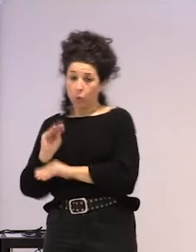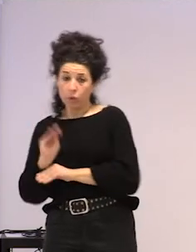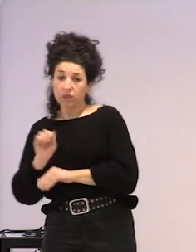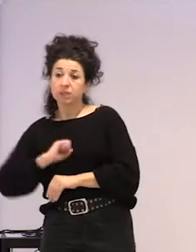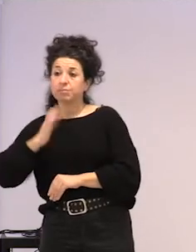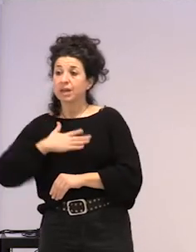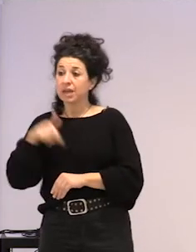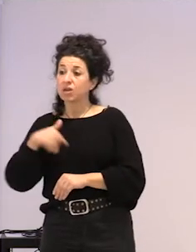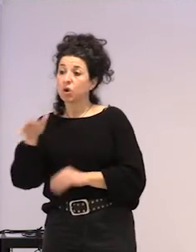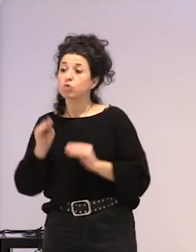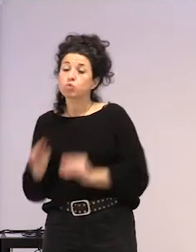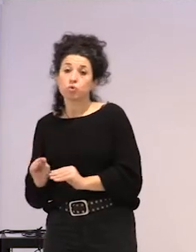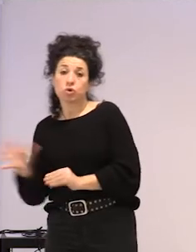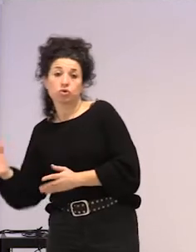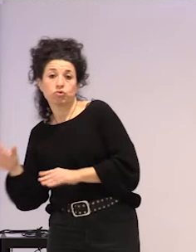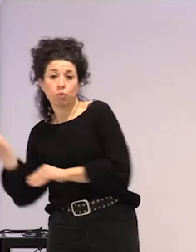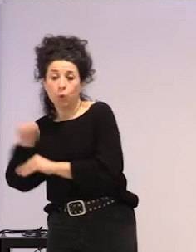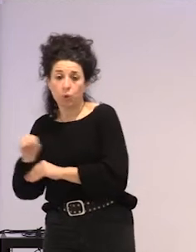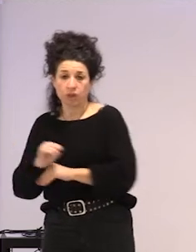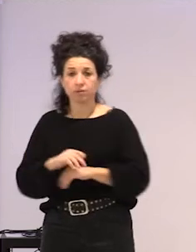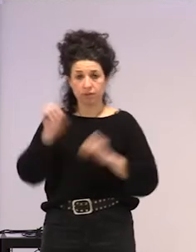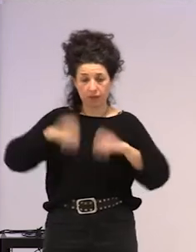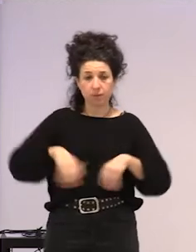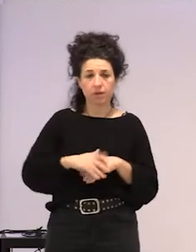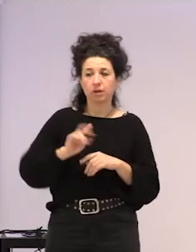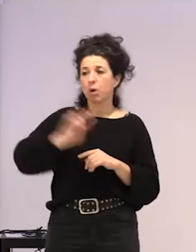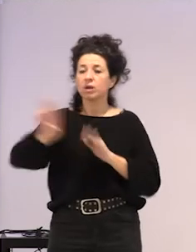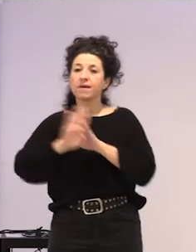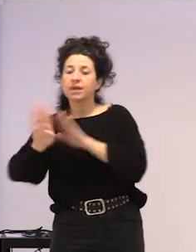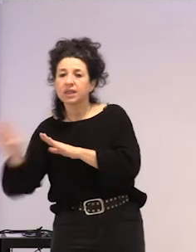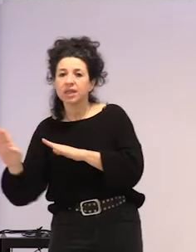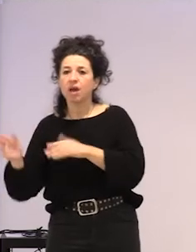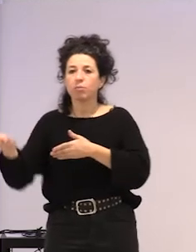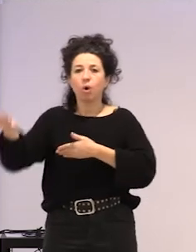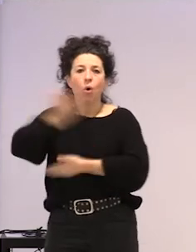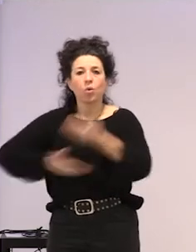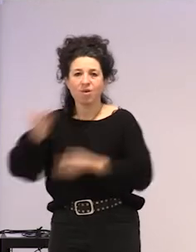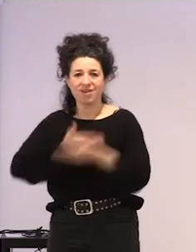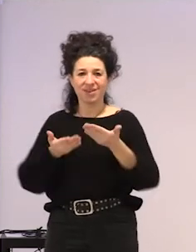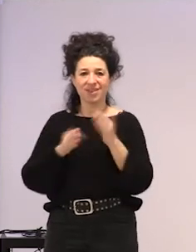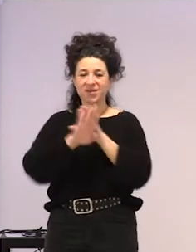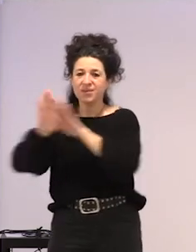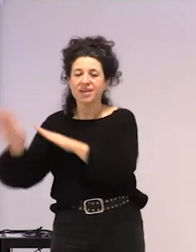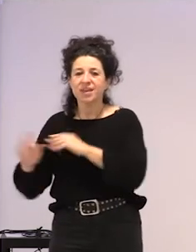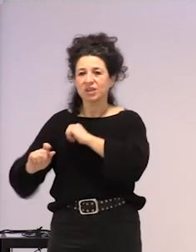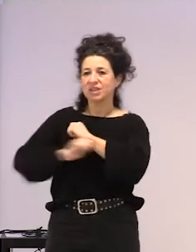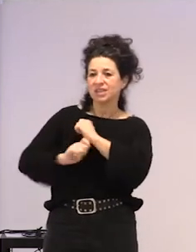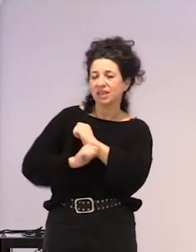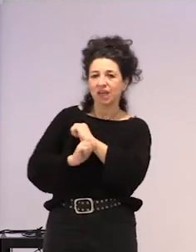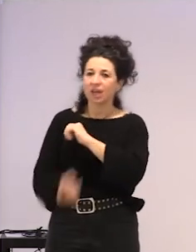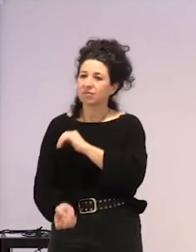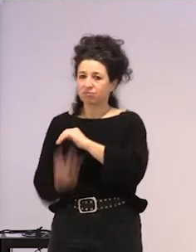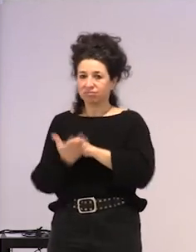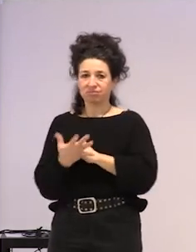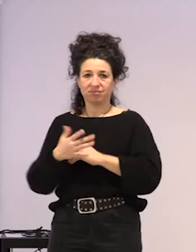ditut nik, ez, beste bizi lagunarenak, eta, nola behit, beraien harteko estrategiak, ba,